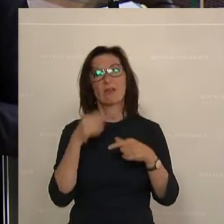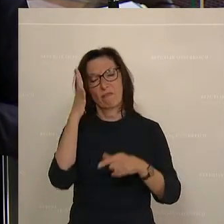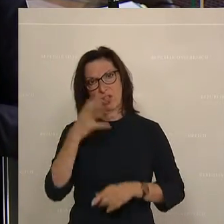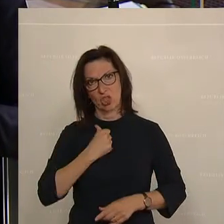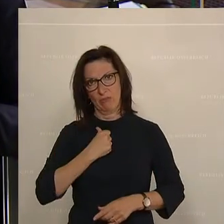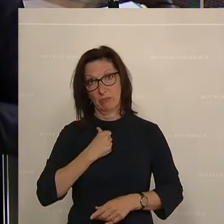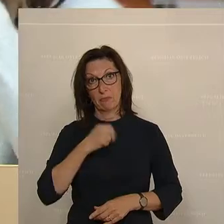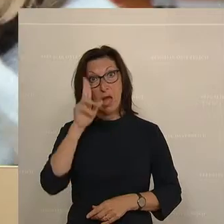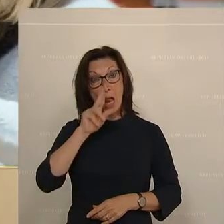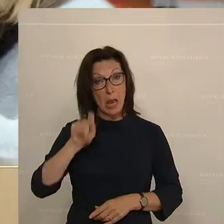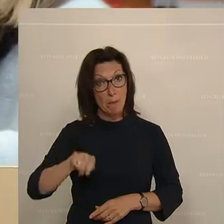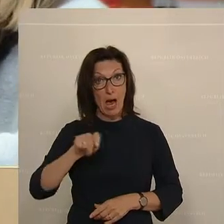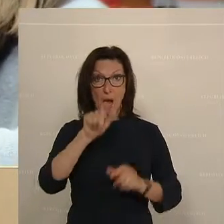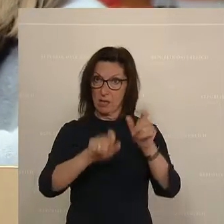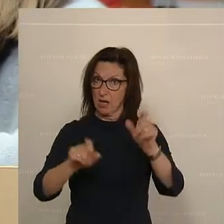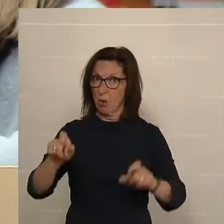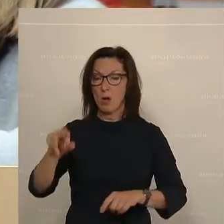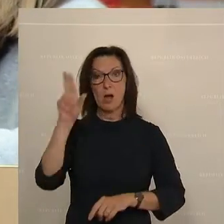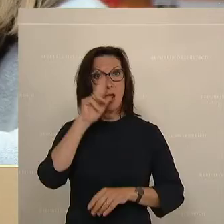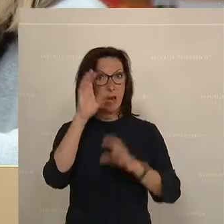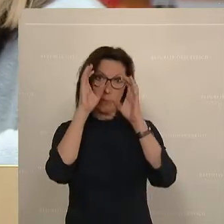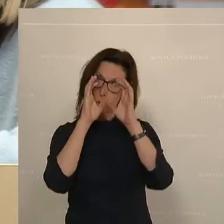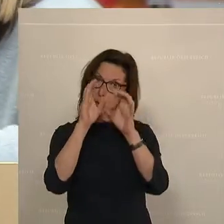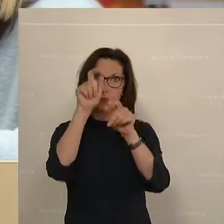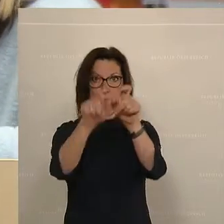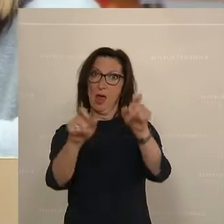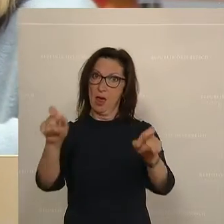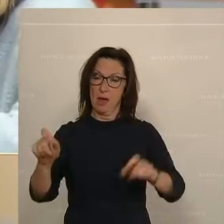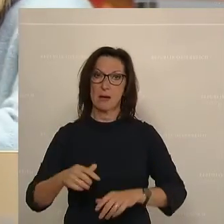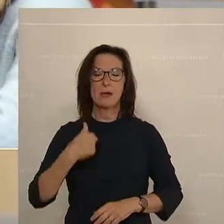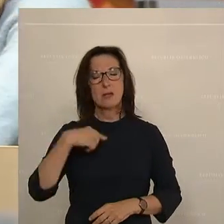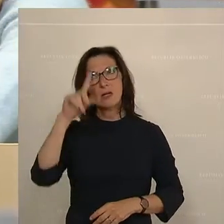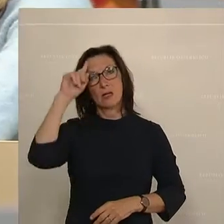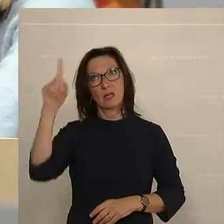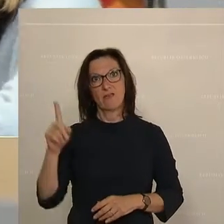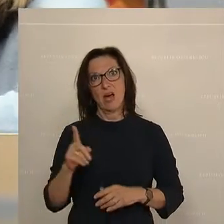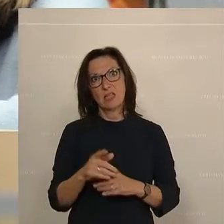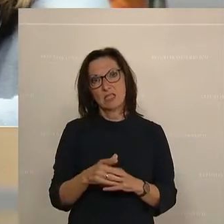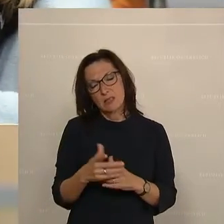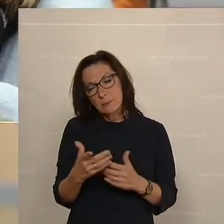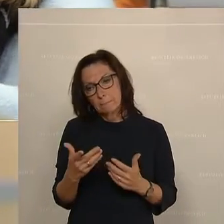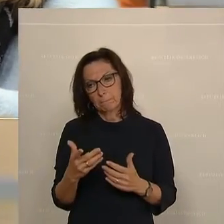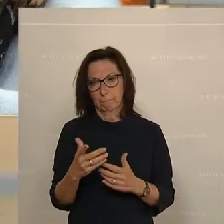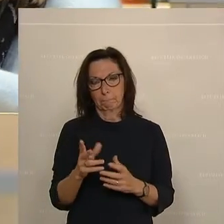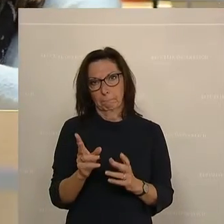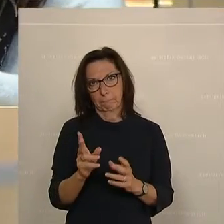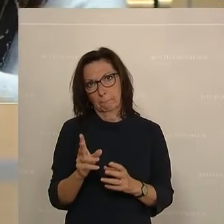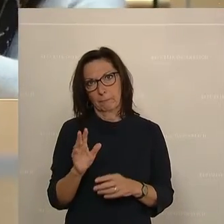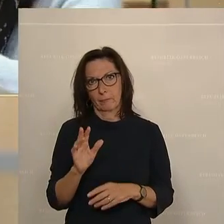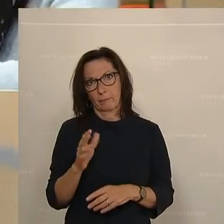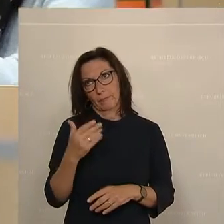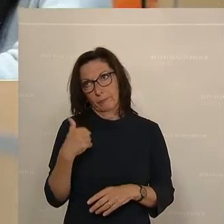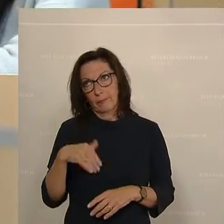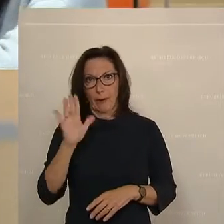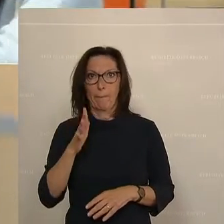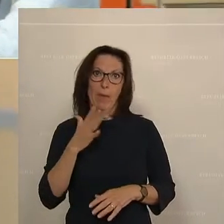Liebe Abgeordnete, liebe Zuseherinnen und Zuseher, ich weiß, es wäre einfacher, angenehmer könnten